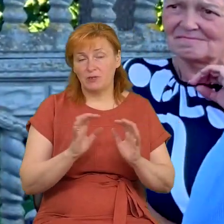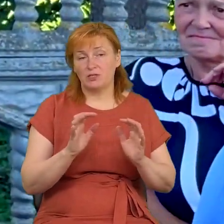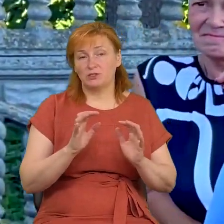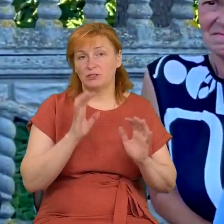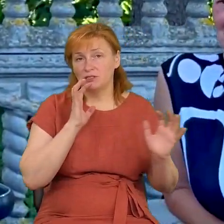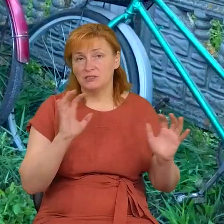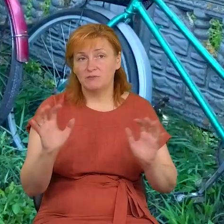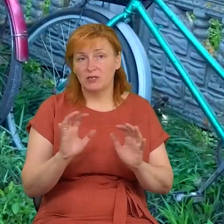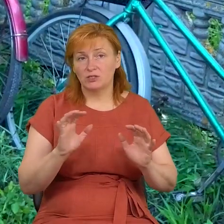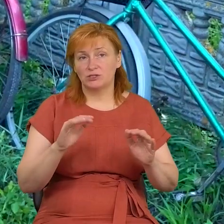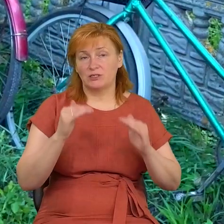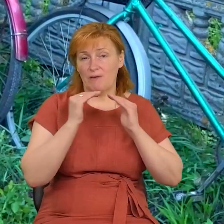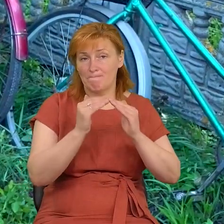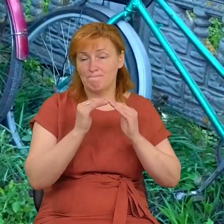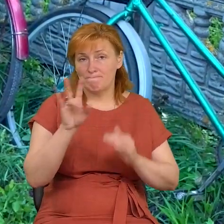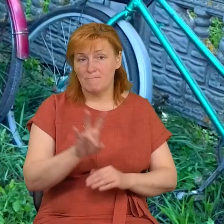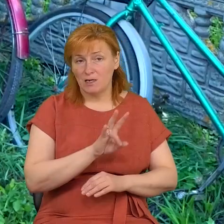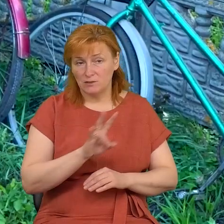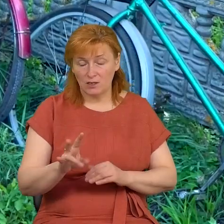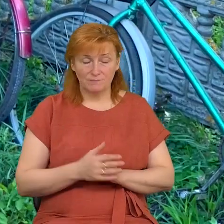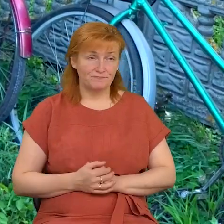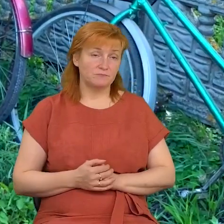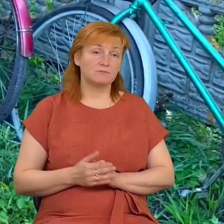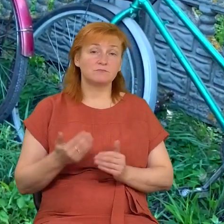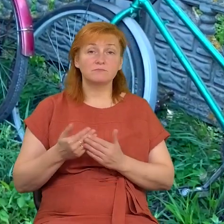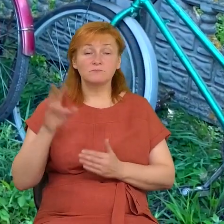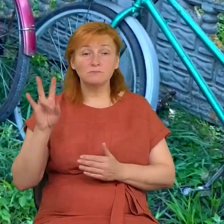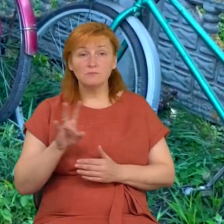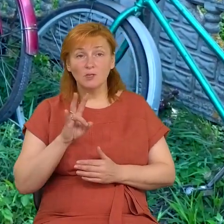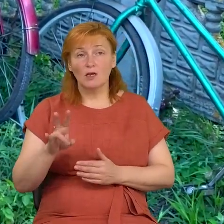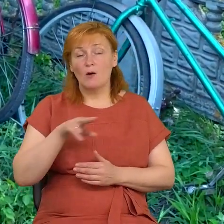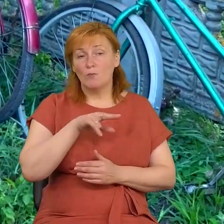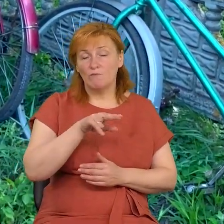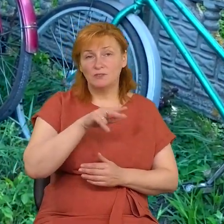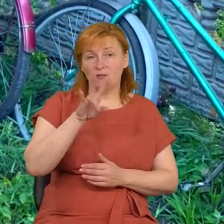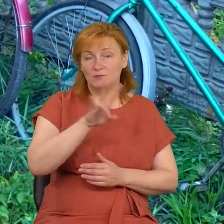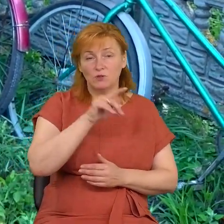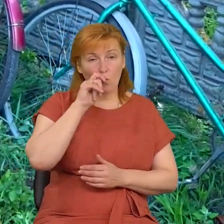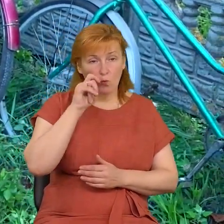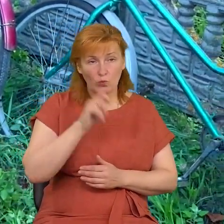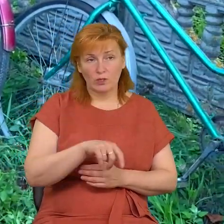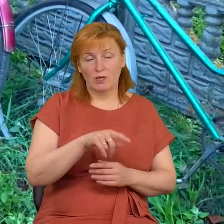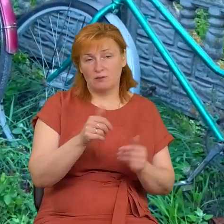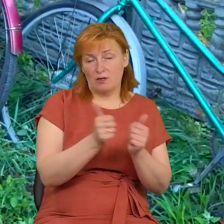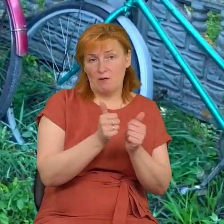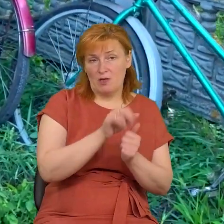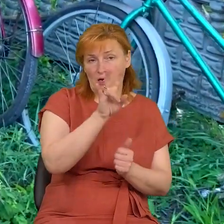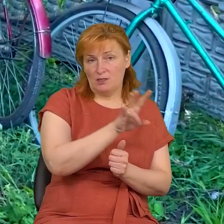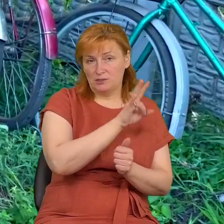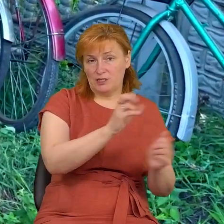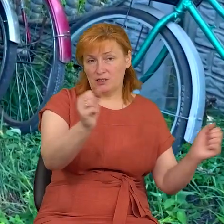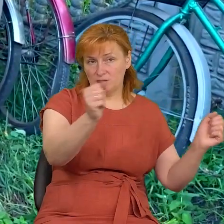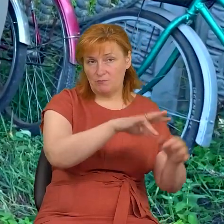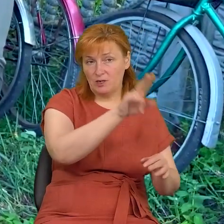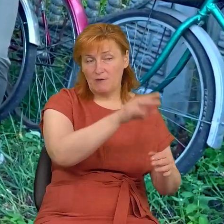закрити церкву. Від червня віряни Православної церкви України на богослужіння у Леновиці збираються біля церкви. Запрошують